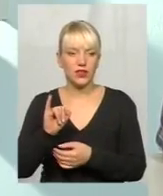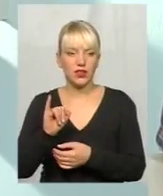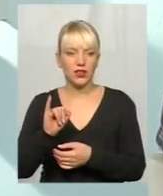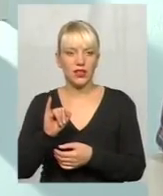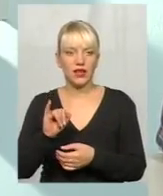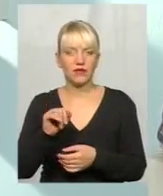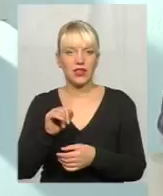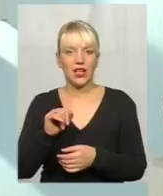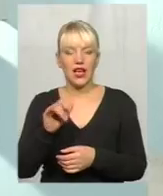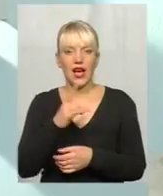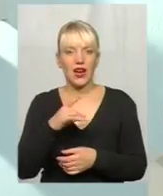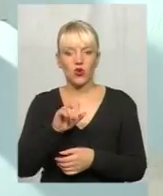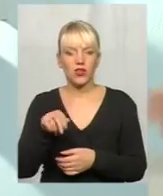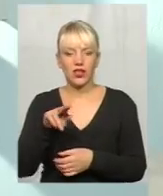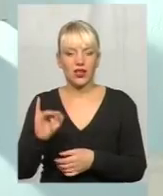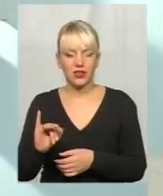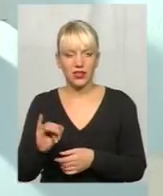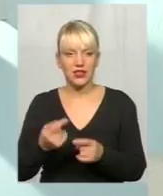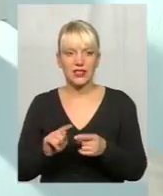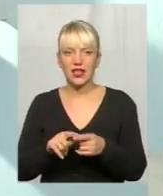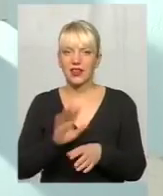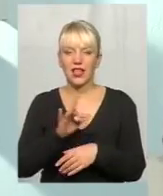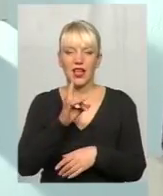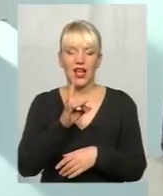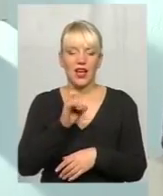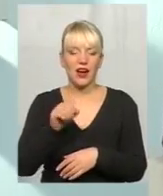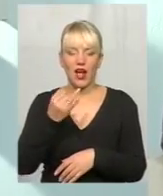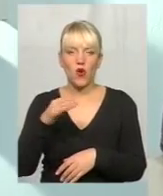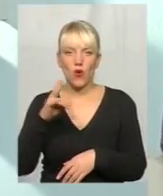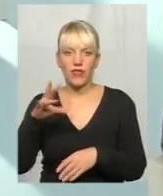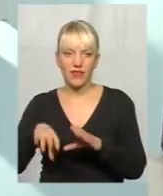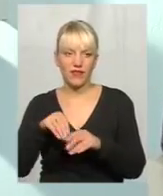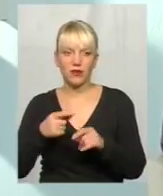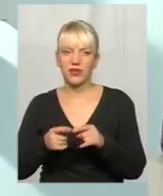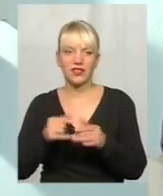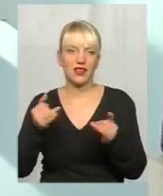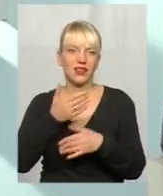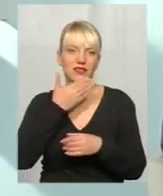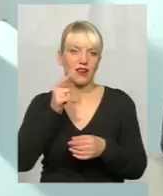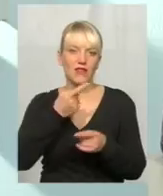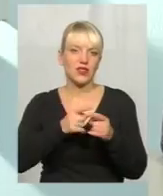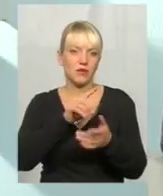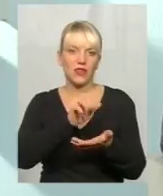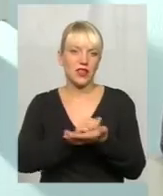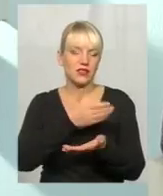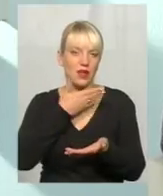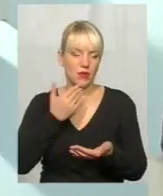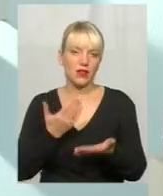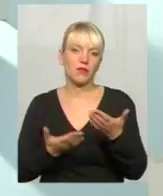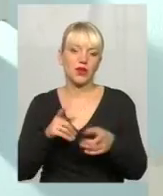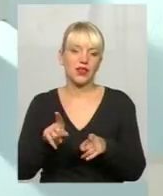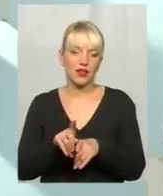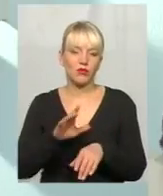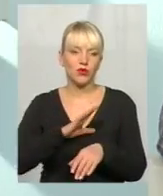А районні ради, дуже, ну, це вибори не в район, тобто, ми... Їм це не цікаво, не цікаво, вони цим не займалися. Були, наприклад, такі